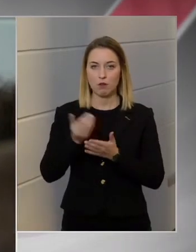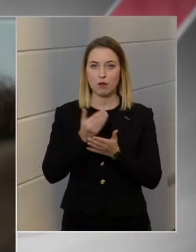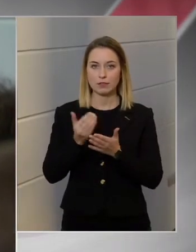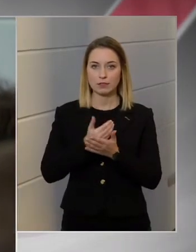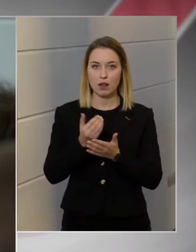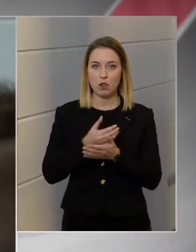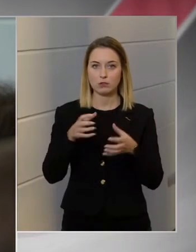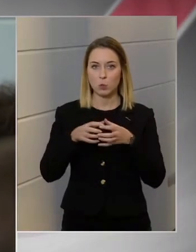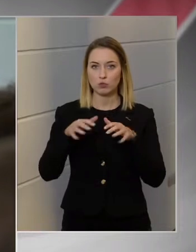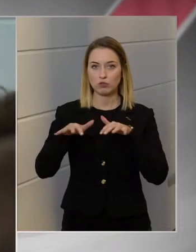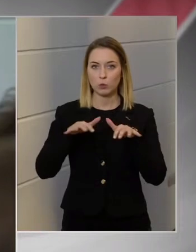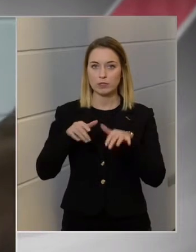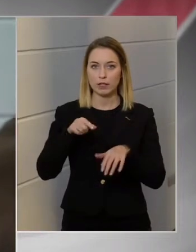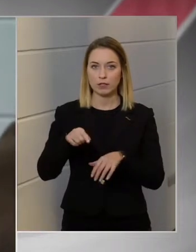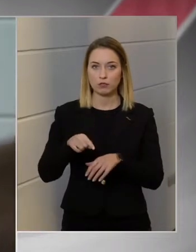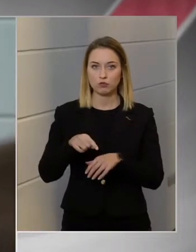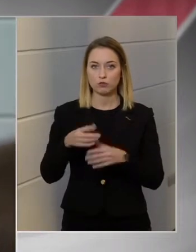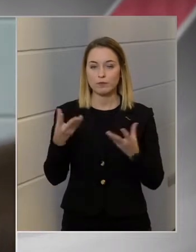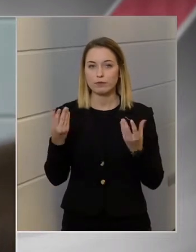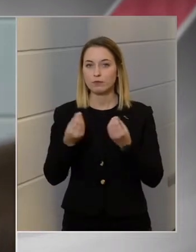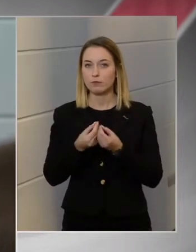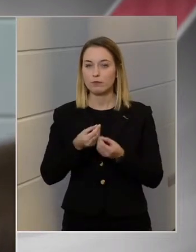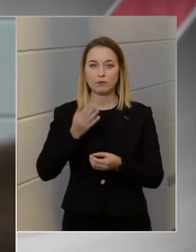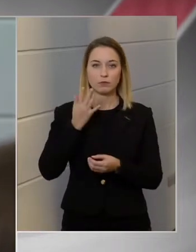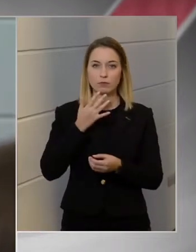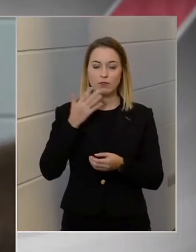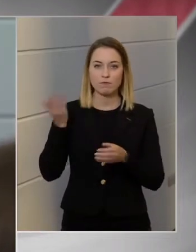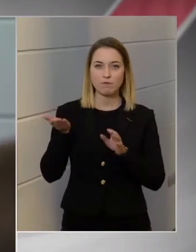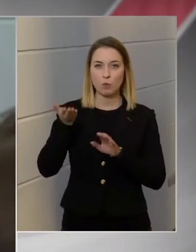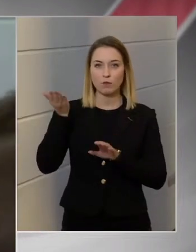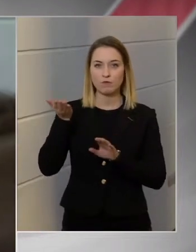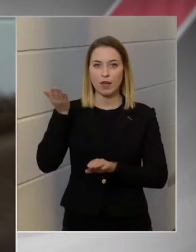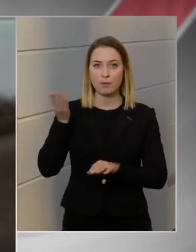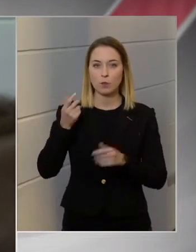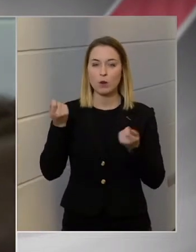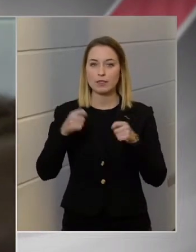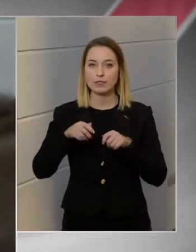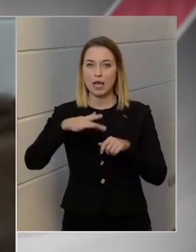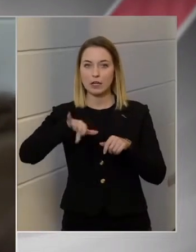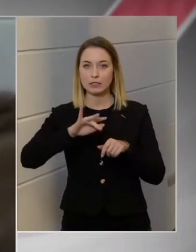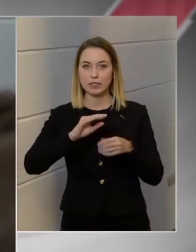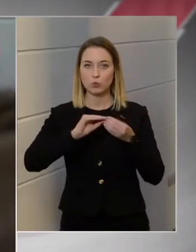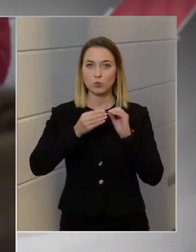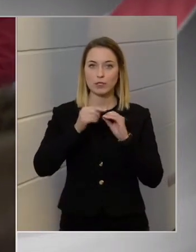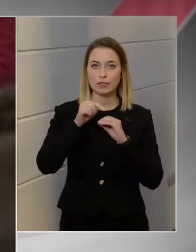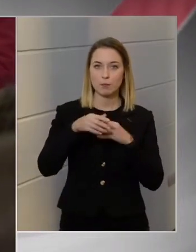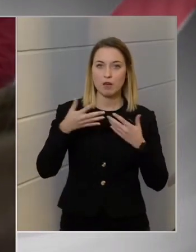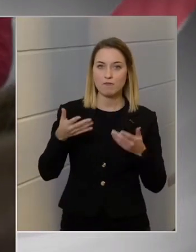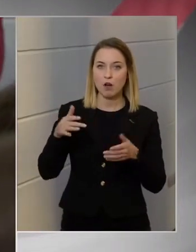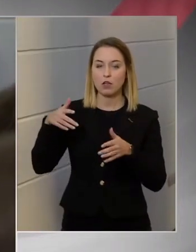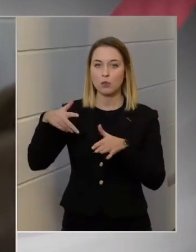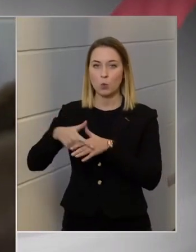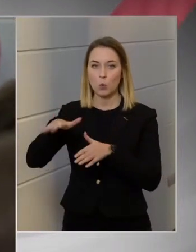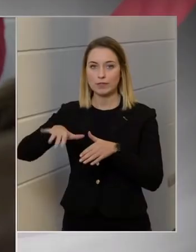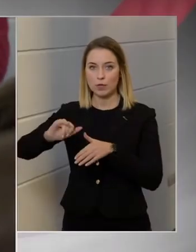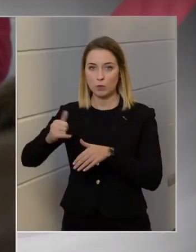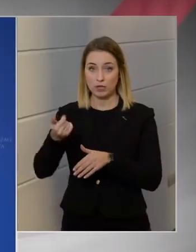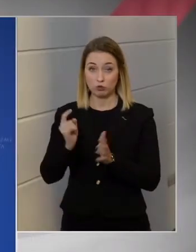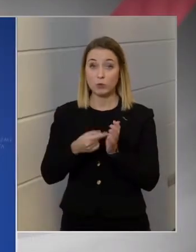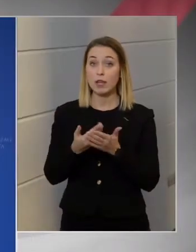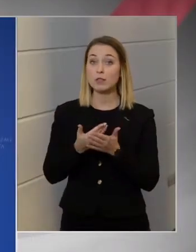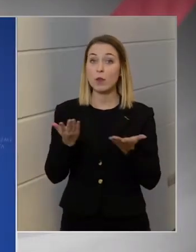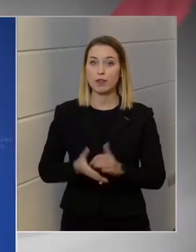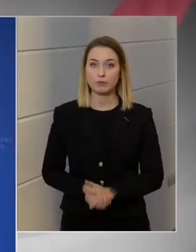közösségi közlekedésben. Ezzel együtt nem merült az fel, hogy zárt térben, üzletekben, vagy akár közterületeken is kötelezővé tervjék?